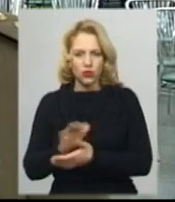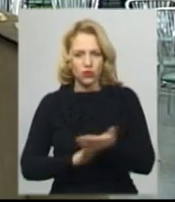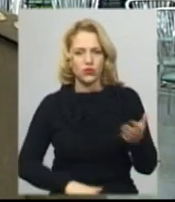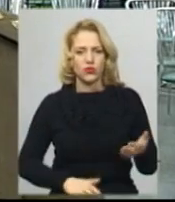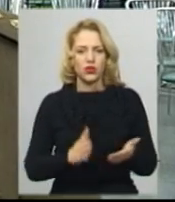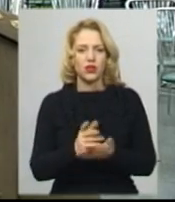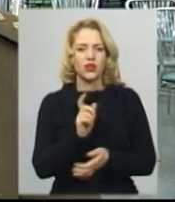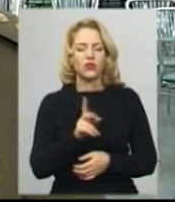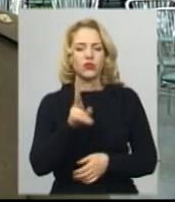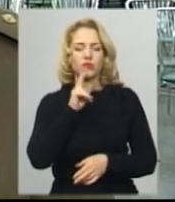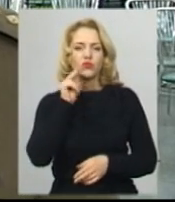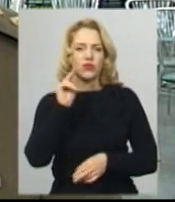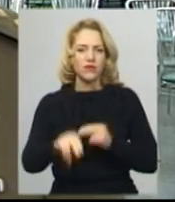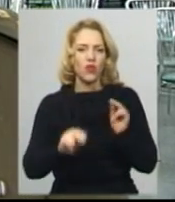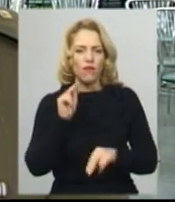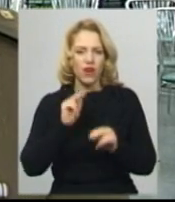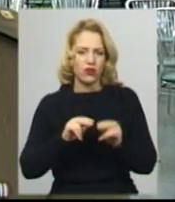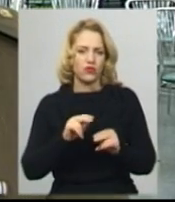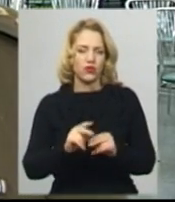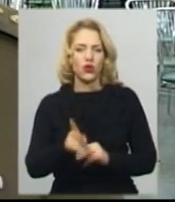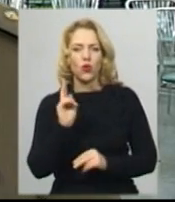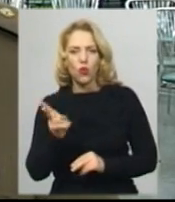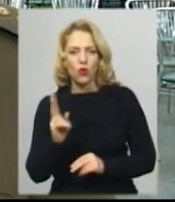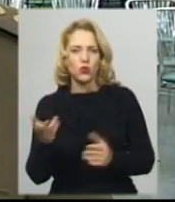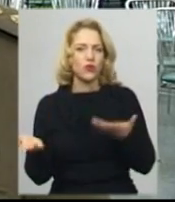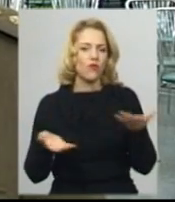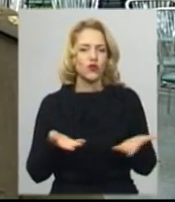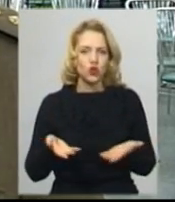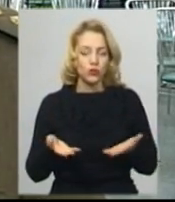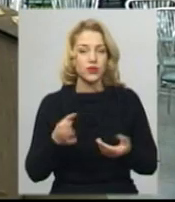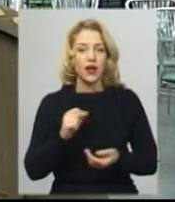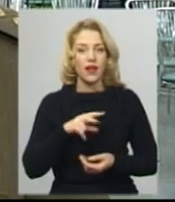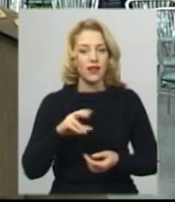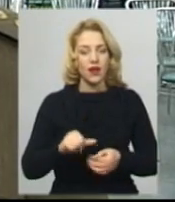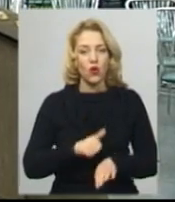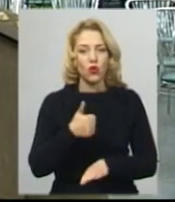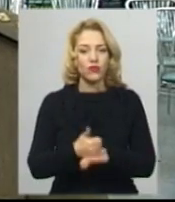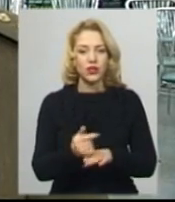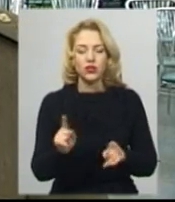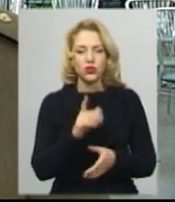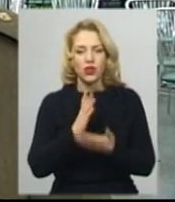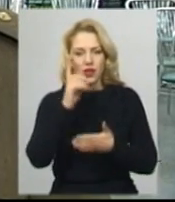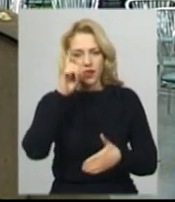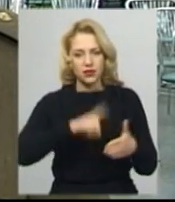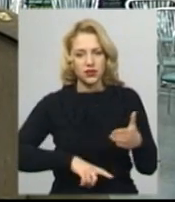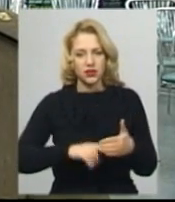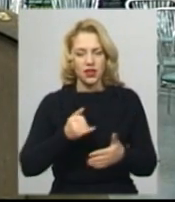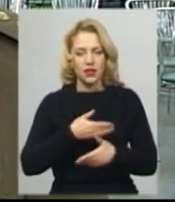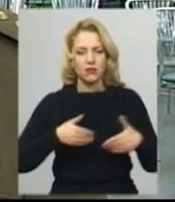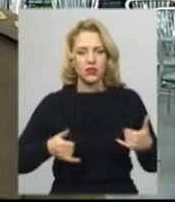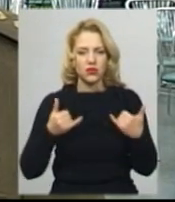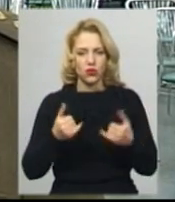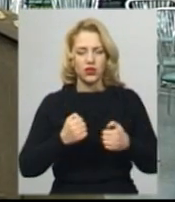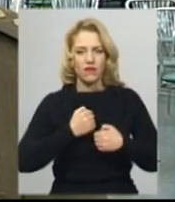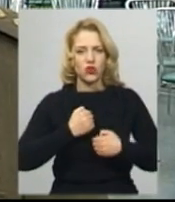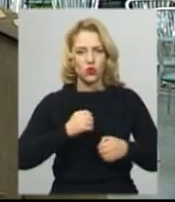будуть звинувачувати когось у чомусь. Але головне, що є надія. І ми сьогодні, ми